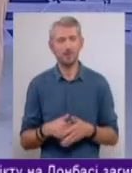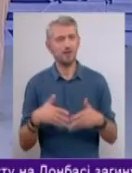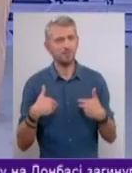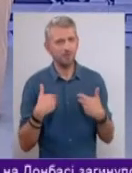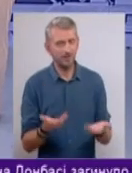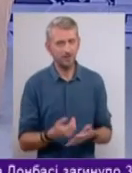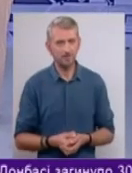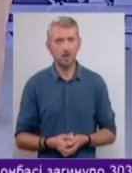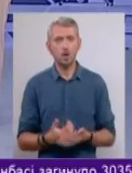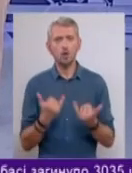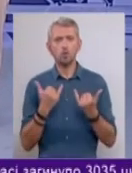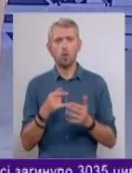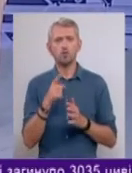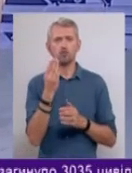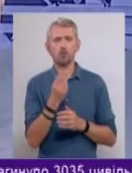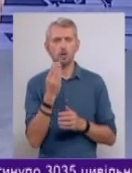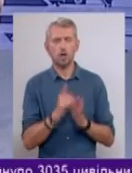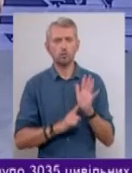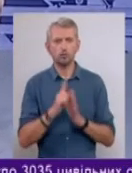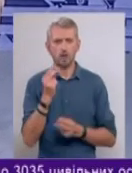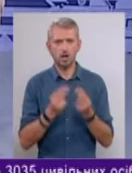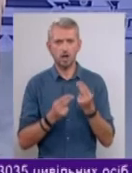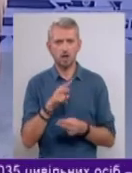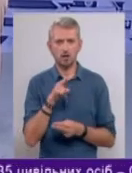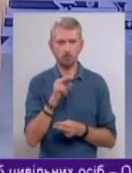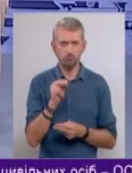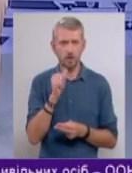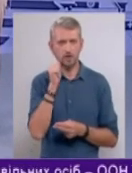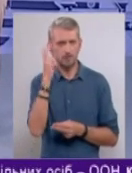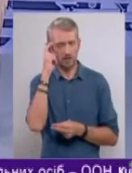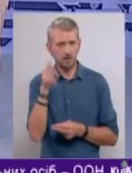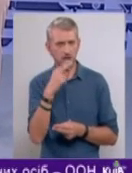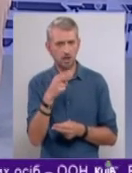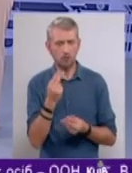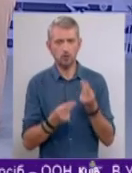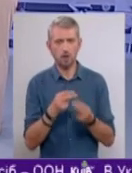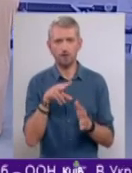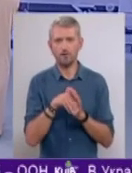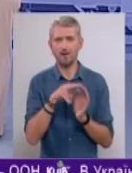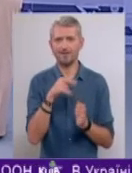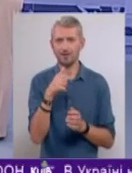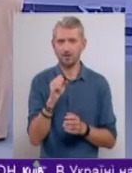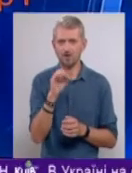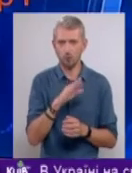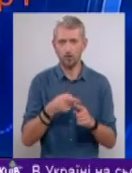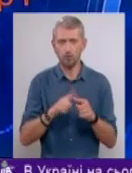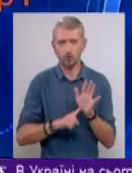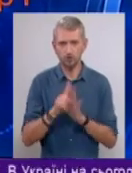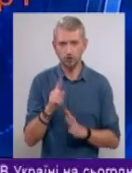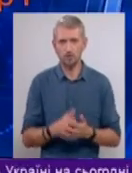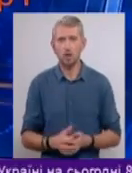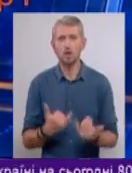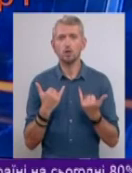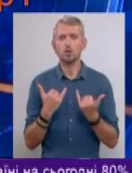шанувальників? Сьогодні Шахтар розпочинає грати у лізі чемпіонів, а завтра київський Динамо зіграє у лізі Європи. І з цього ми розпочнемо, шановні друзі.